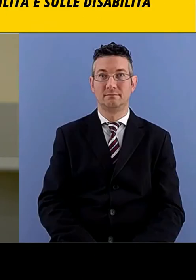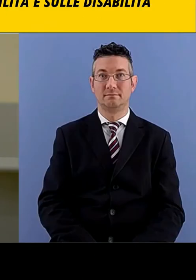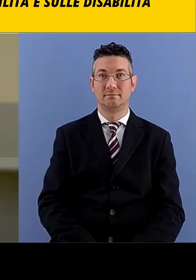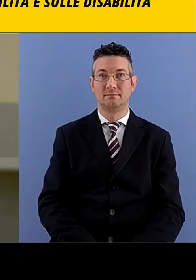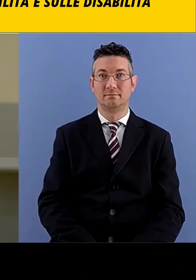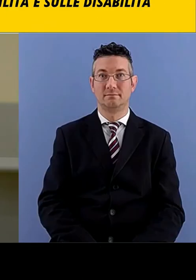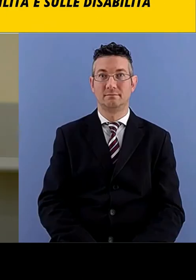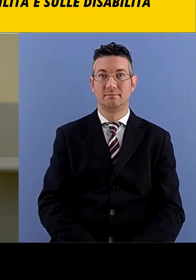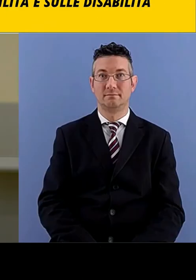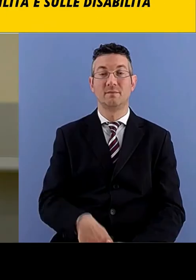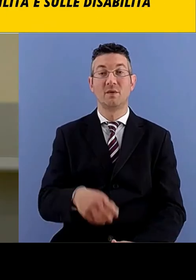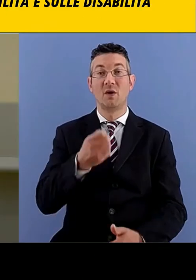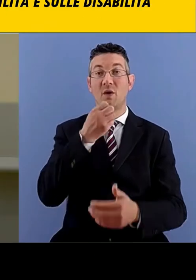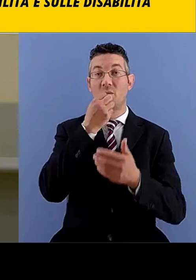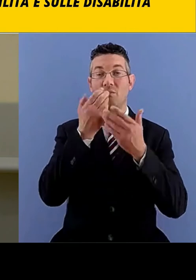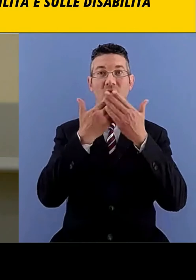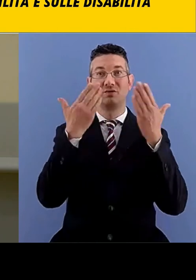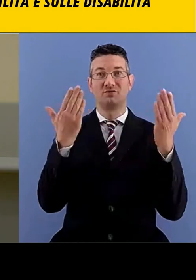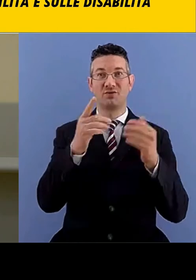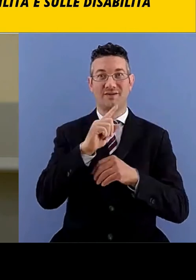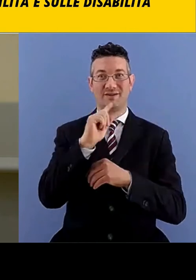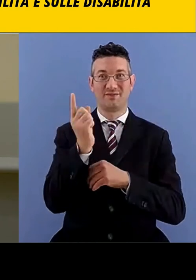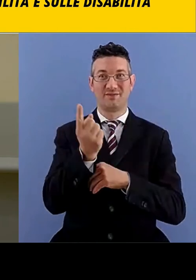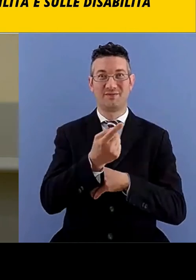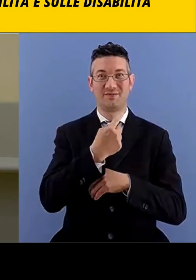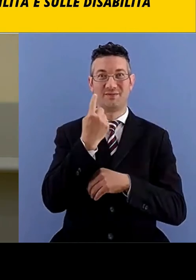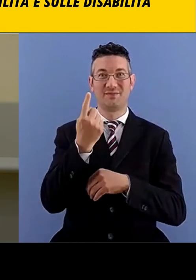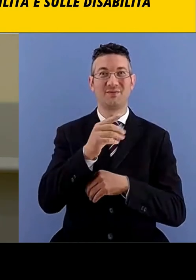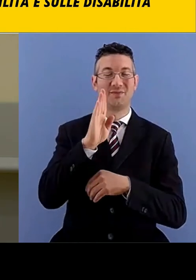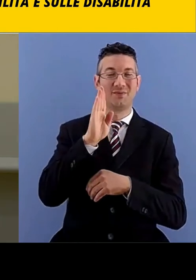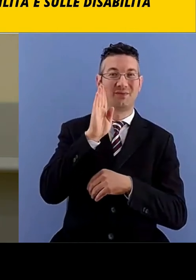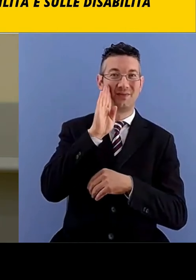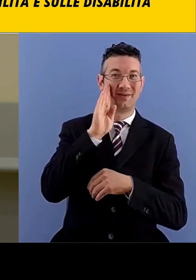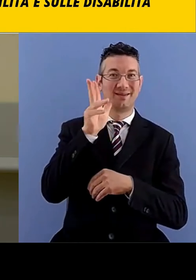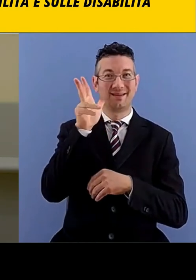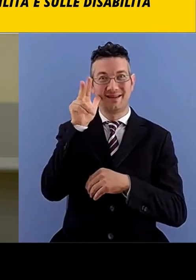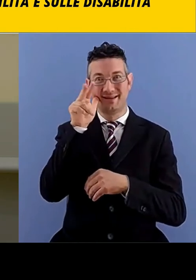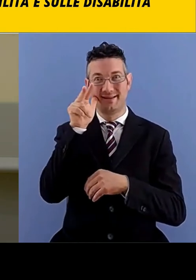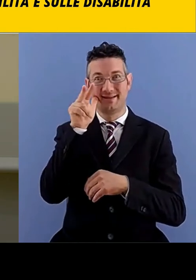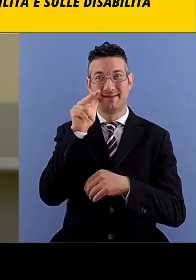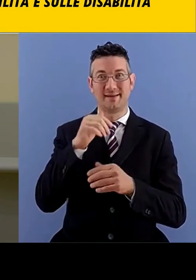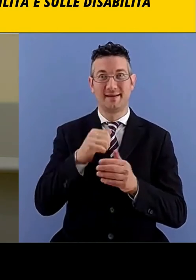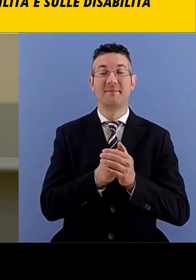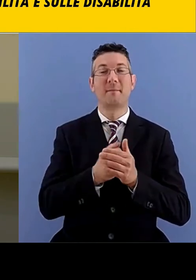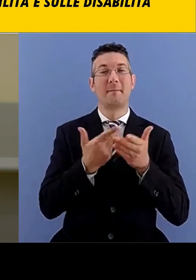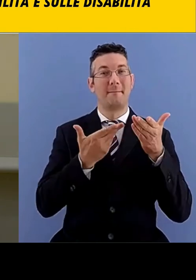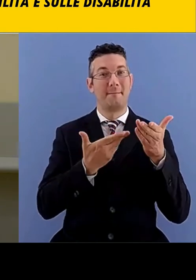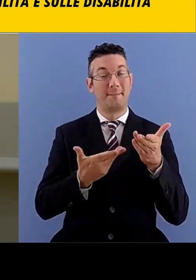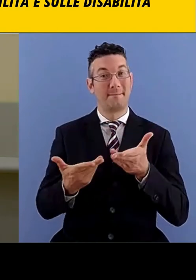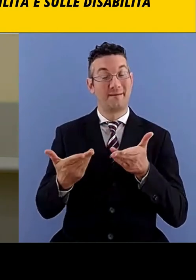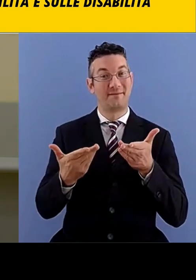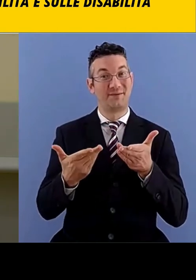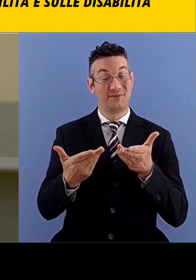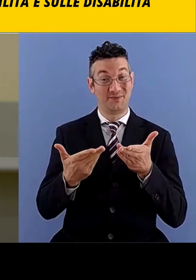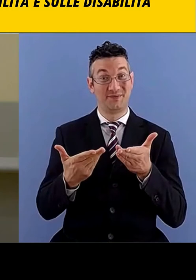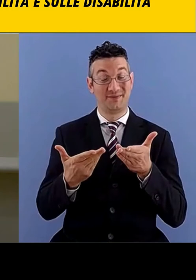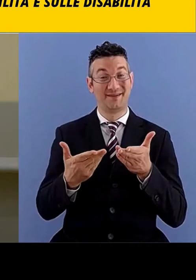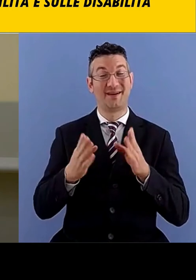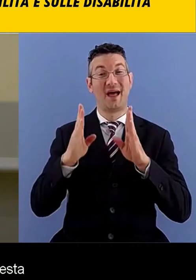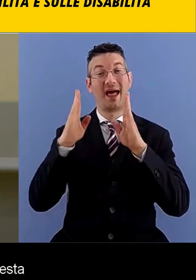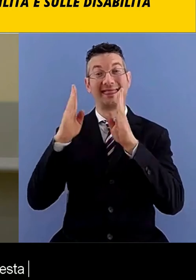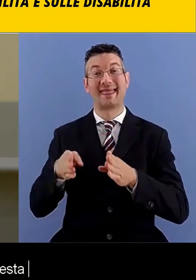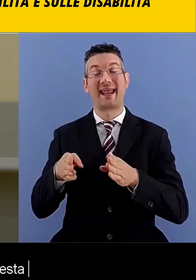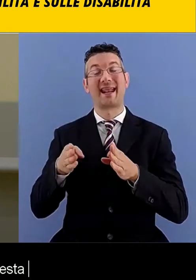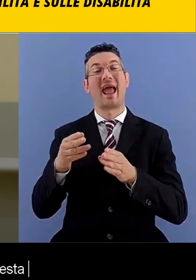buongiorno a tutte e buongiorno a tutte e vi do il benvenuto in questa track 3 perché